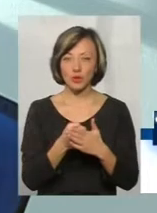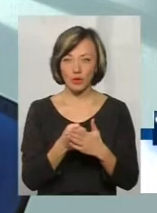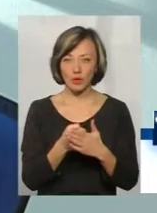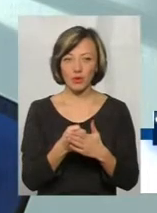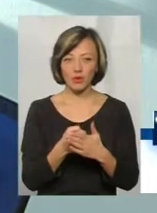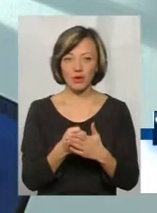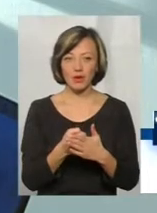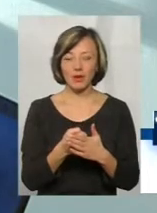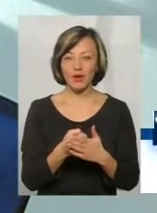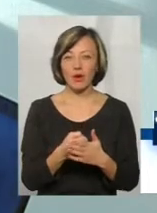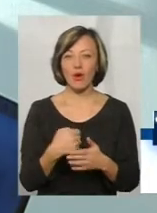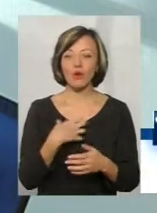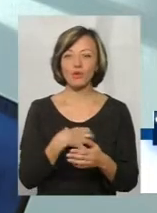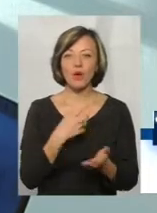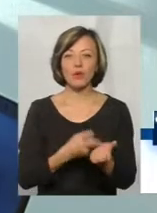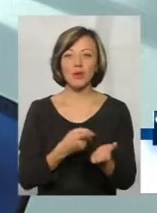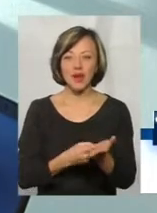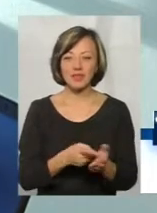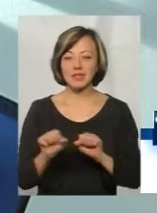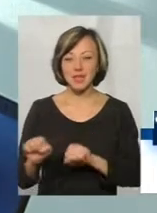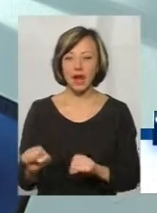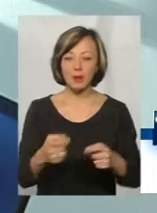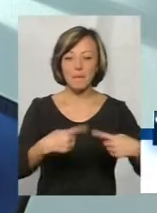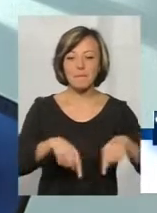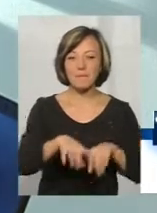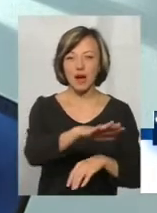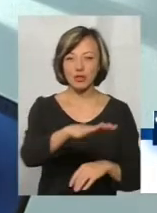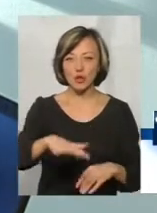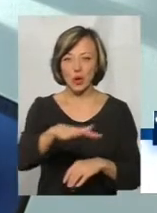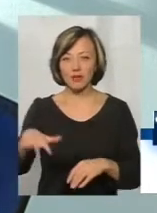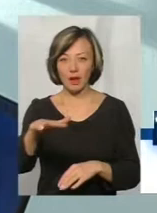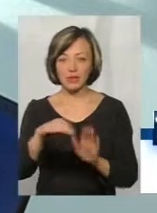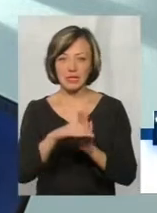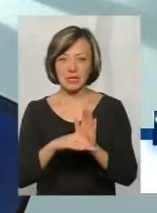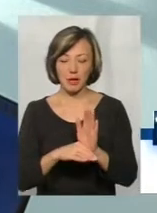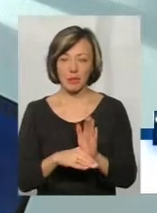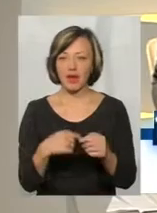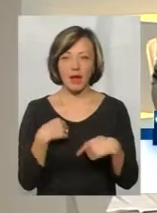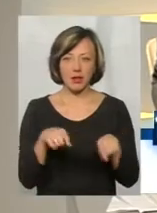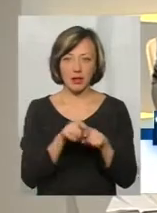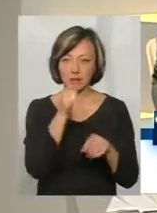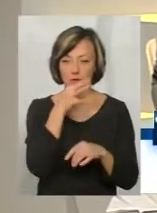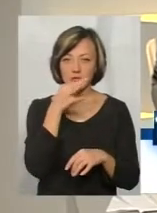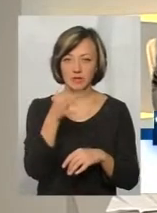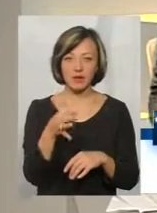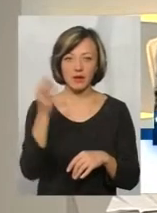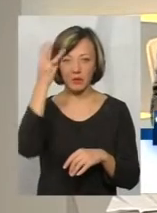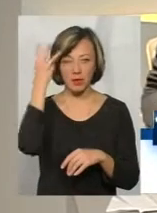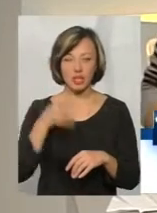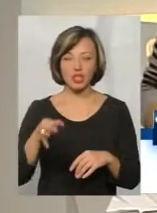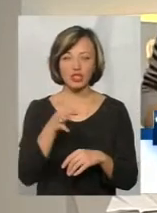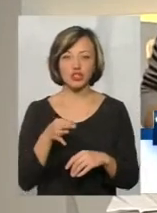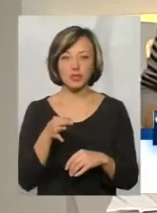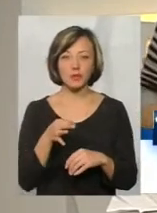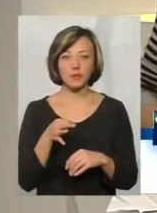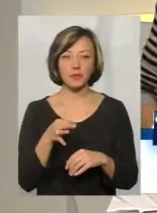аргументу за захист мажоритарної системи для наступних виборів. Ну, принаймні, я так не можу сказати про депутатів від Хмельниччини, тому